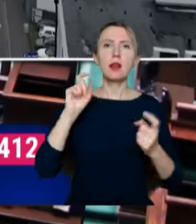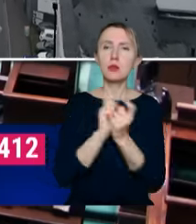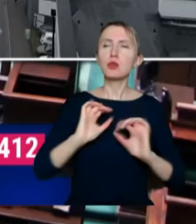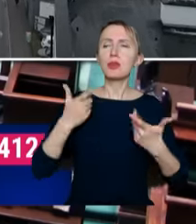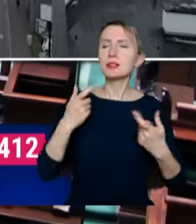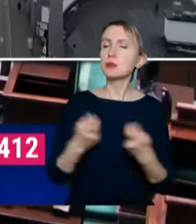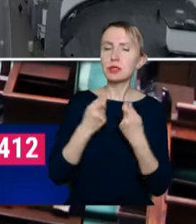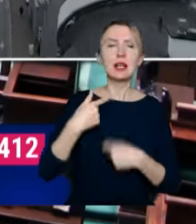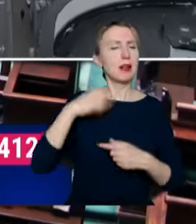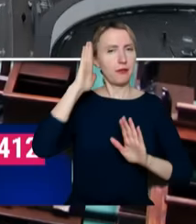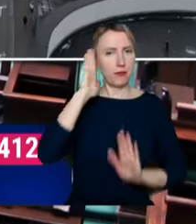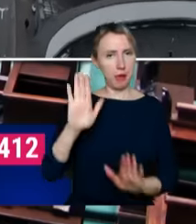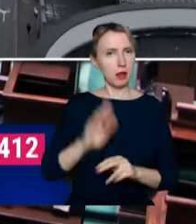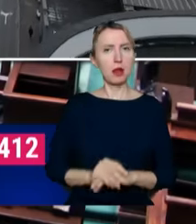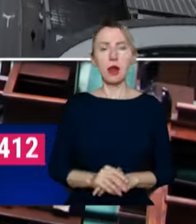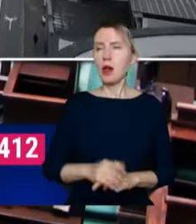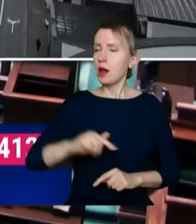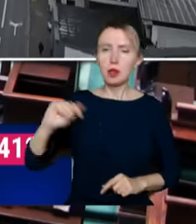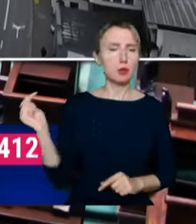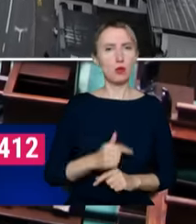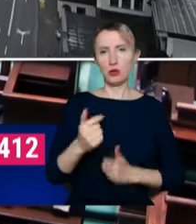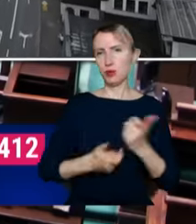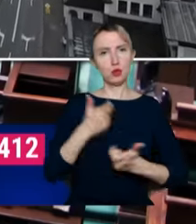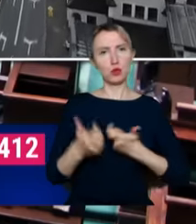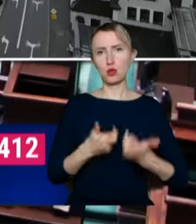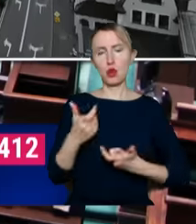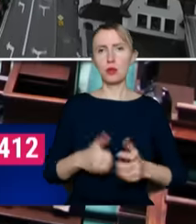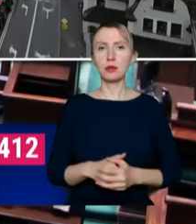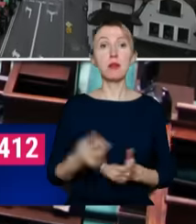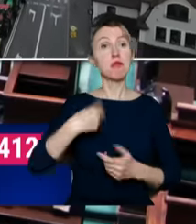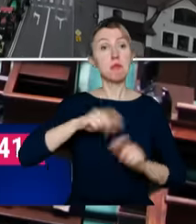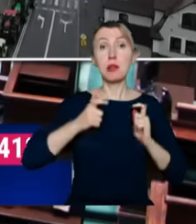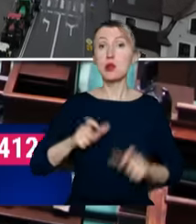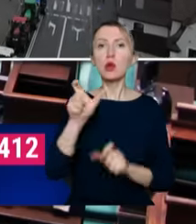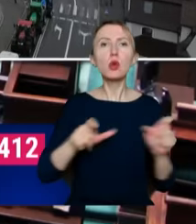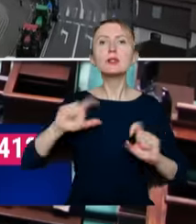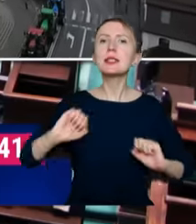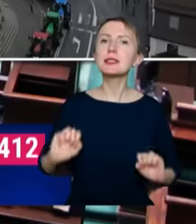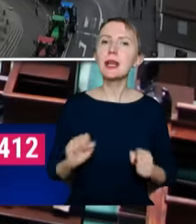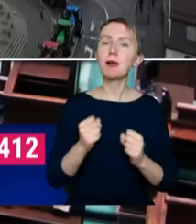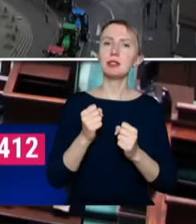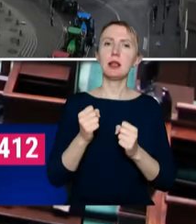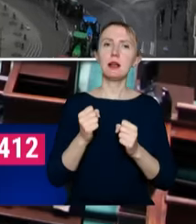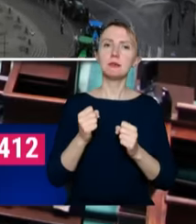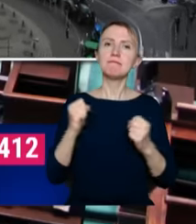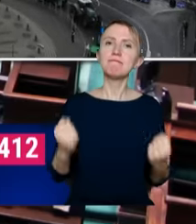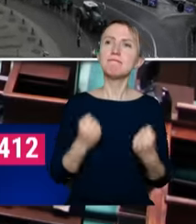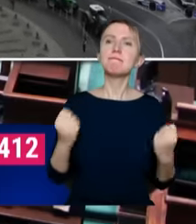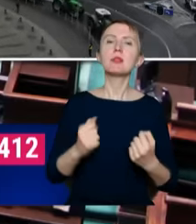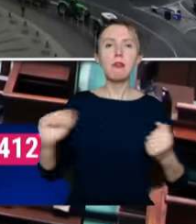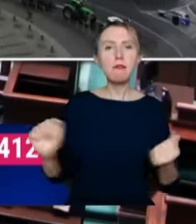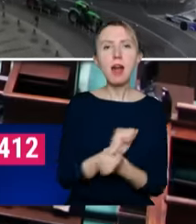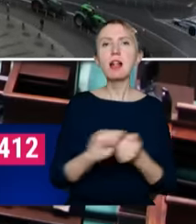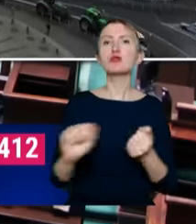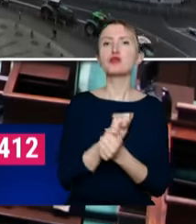ale nie ma, nie ma wyjścia. Dlatego, dlatego jako rolnicy staramy się, staramy się zawalczyć o